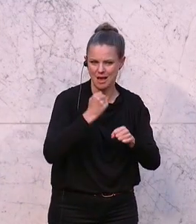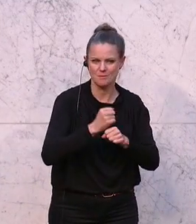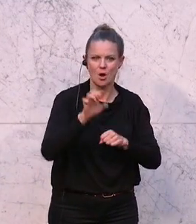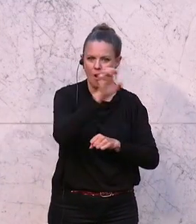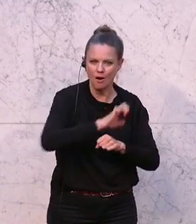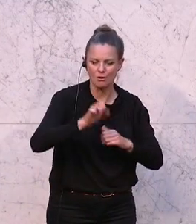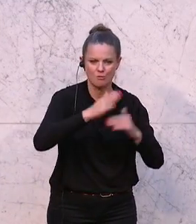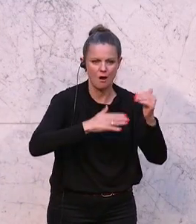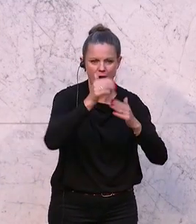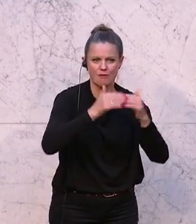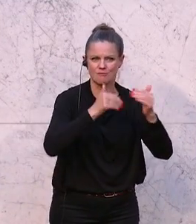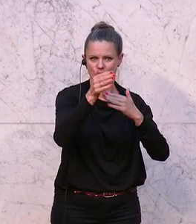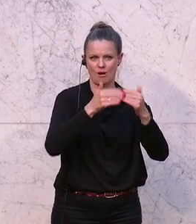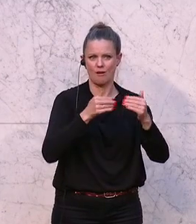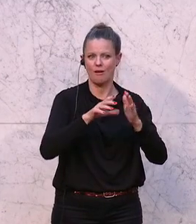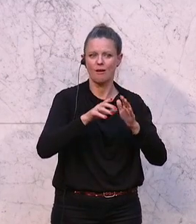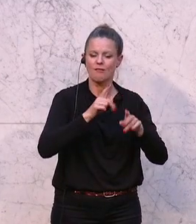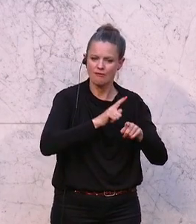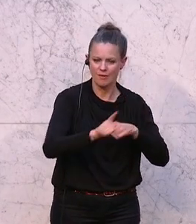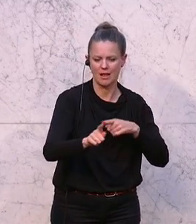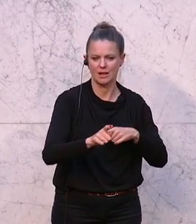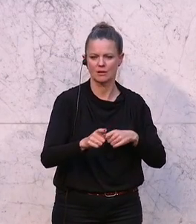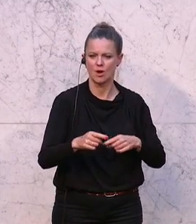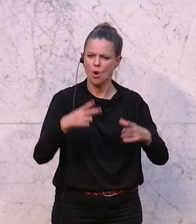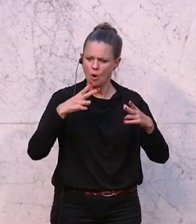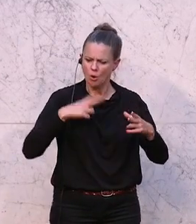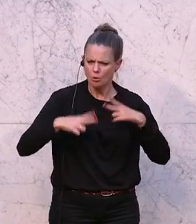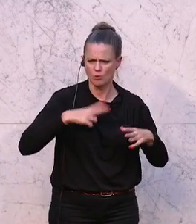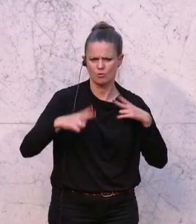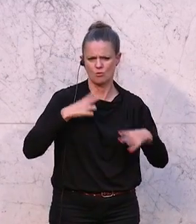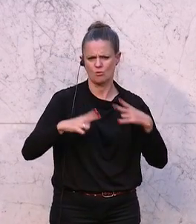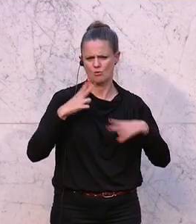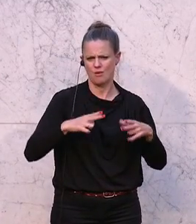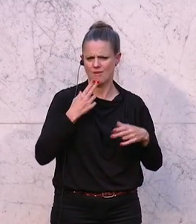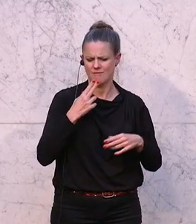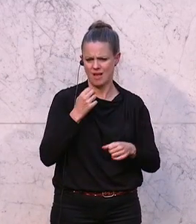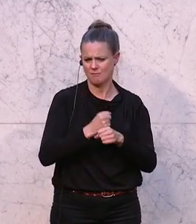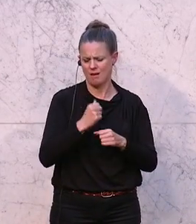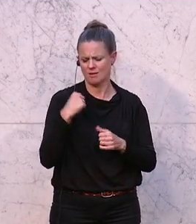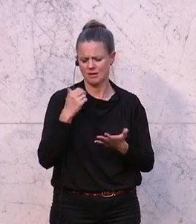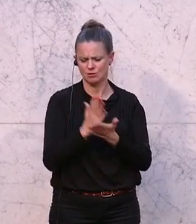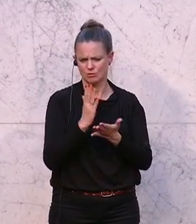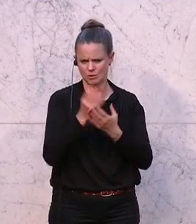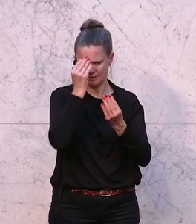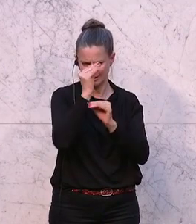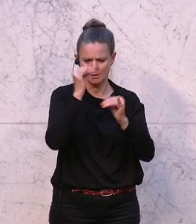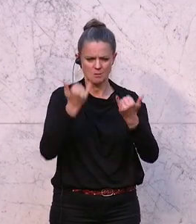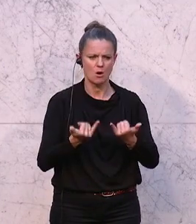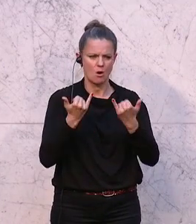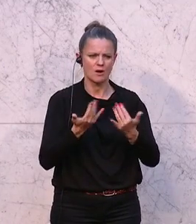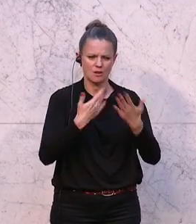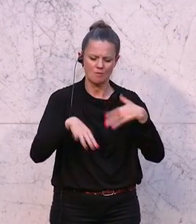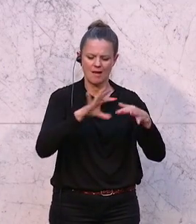Europa fehlen. Auch diese Unruhestifter und Zerstörer haben wir gestern benannt. Aber auch heute möchte ich das in einen breiteren